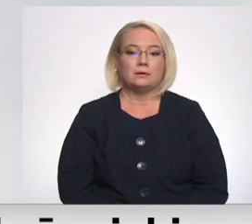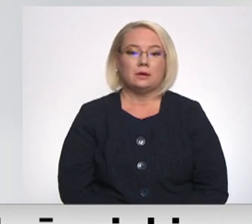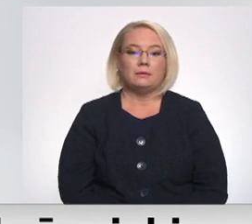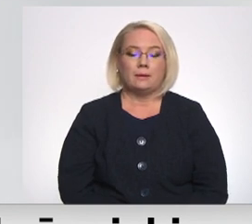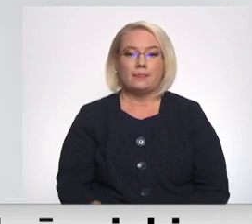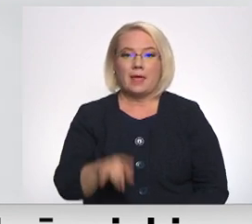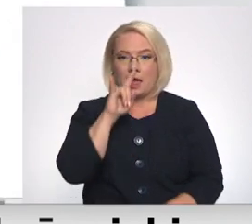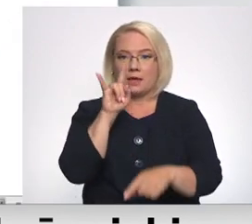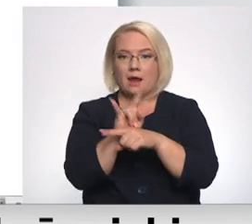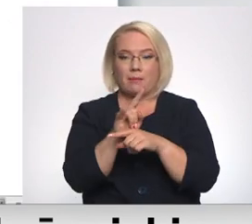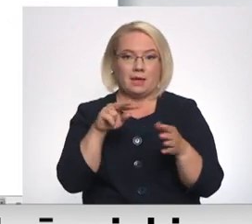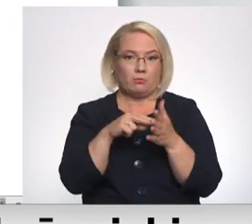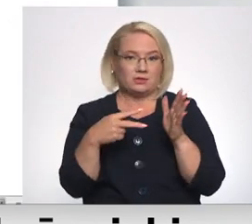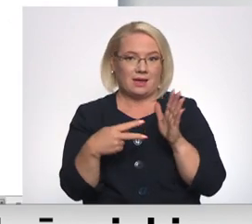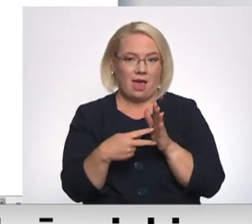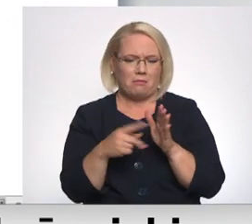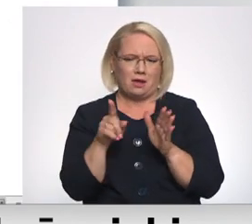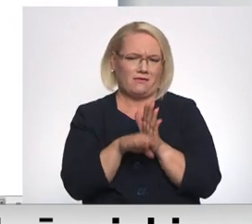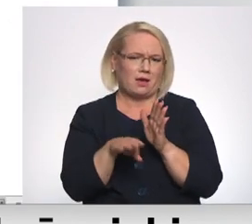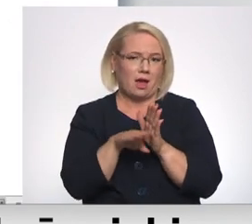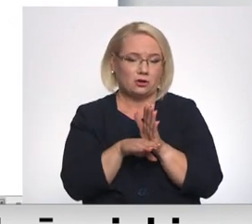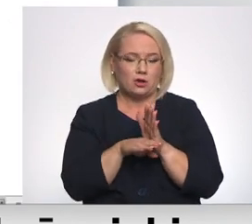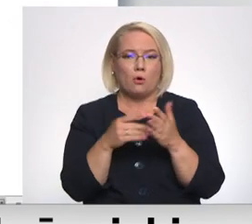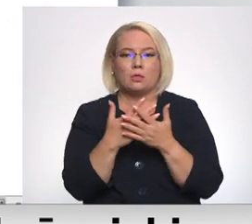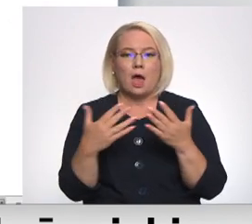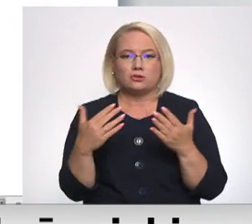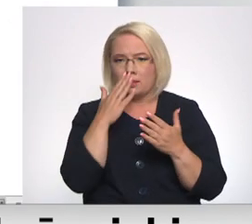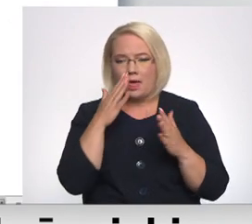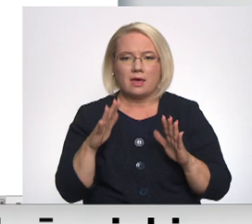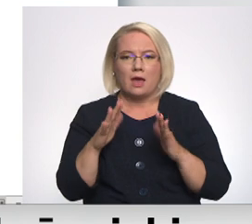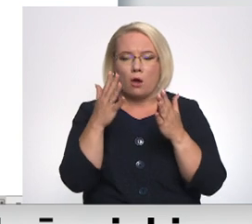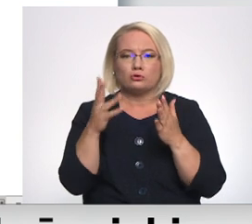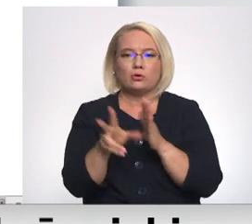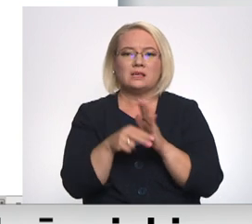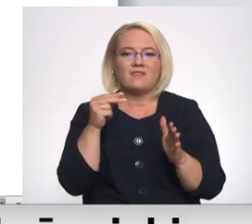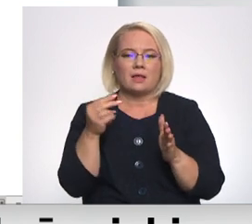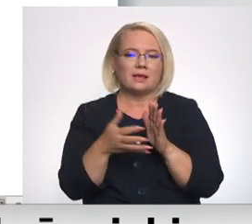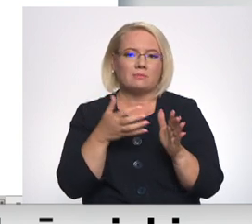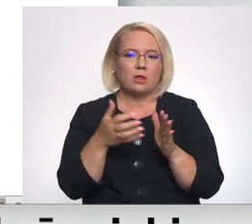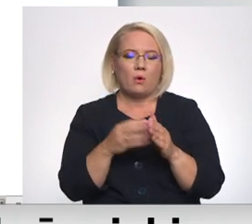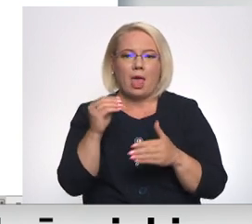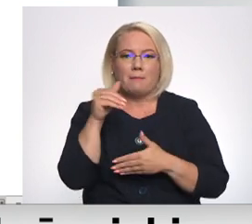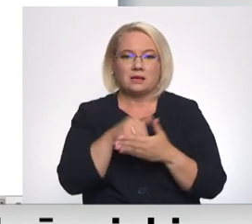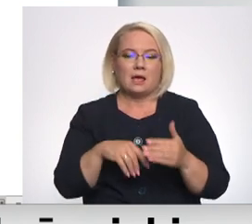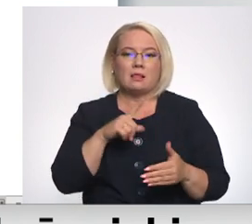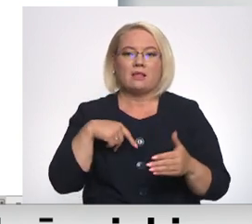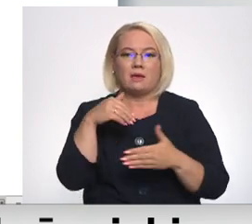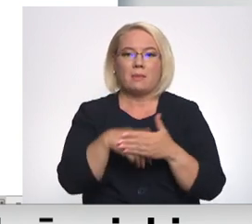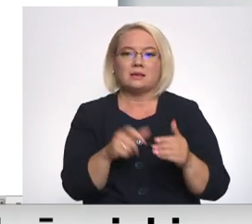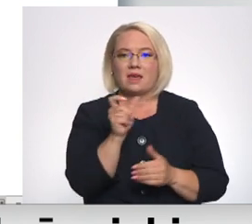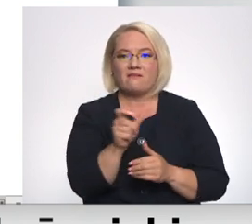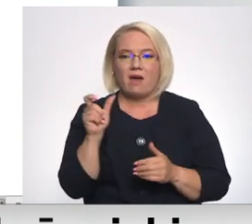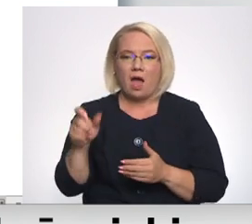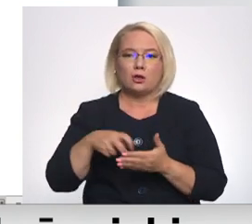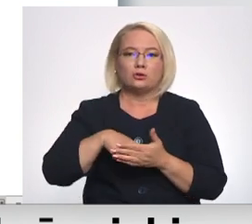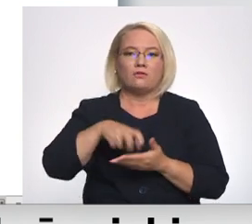Krāpnieku schēma savā būtībā ir vienkārša. Uz dažādu nejauši izvēlētu lietotāju ēpastiem Latvijas pasta vārdā tiek sūtītas vēstules ar